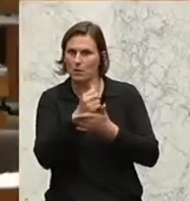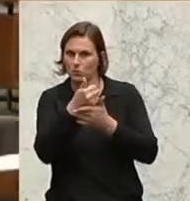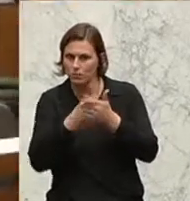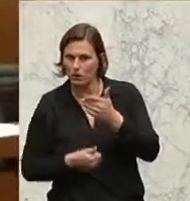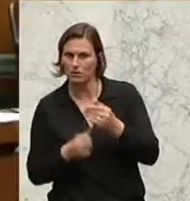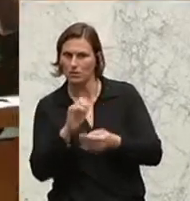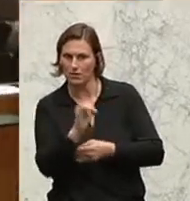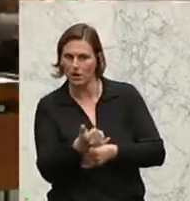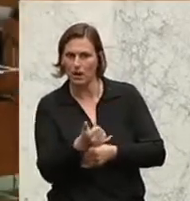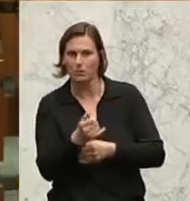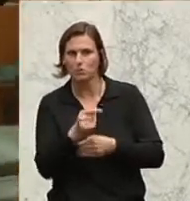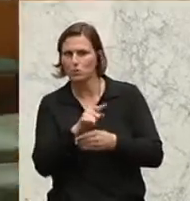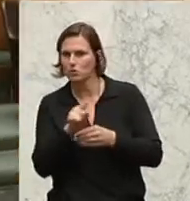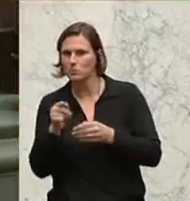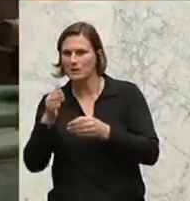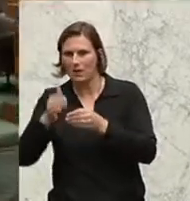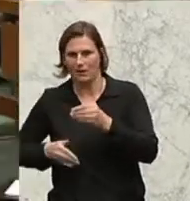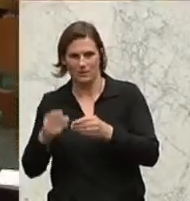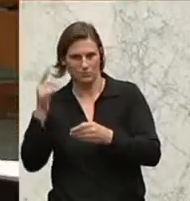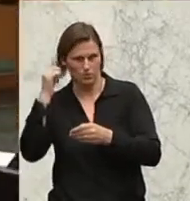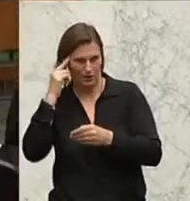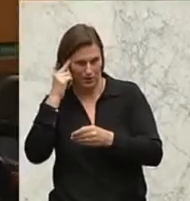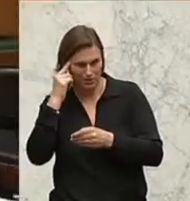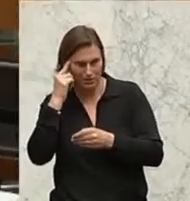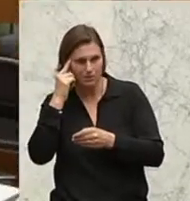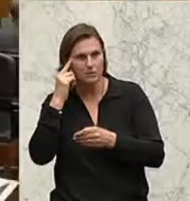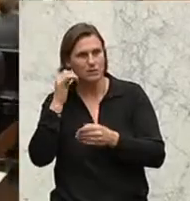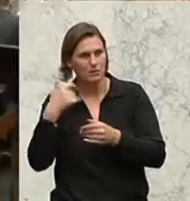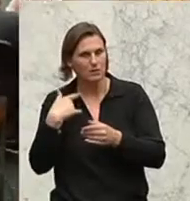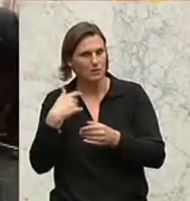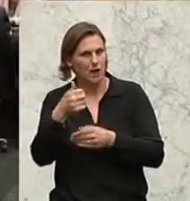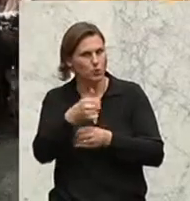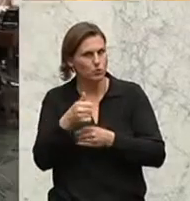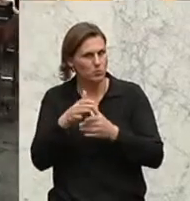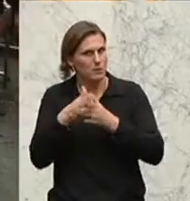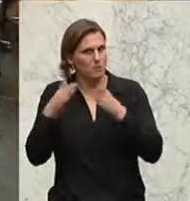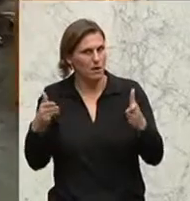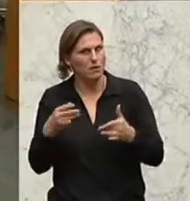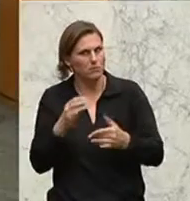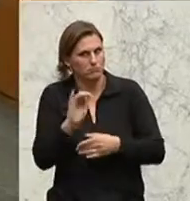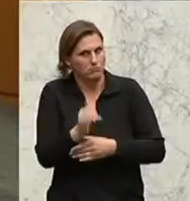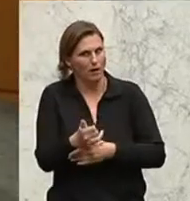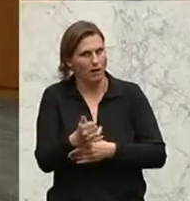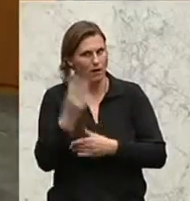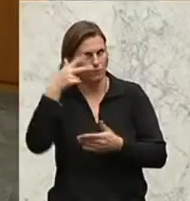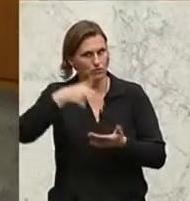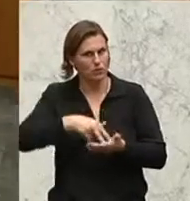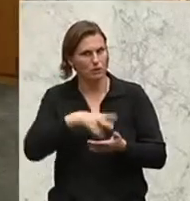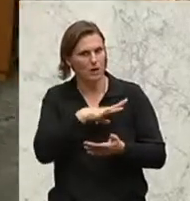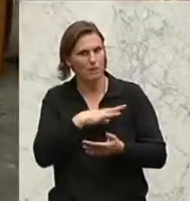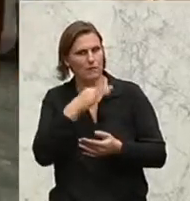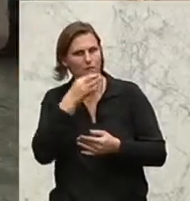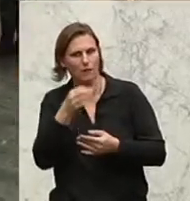Sie müssen nur zu Ende denken, das Ganze. Ich bin auch grundsätzlich dafür, dass man das ausbaut. Aber man muss die Frage stellen, was hat das letztlich für